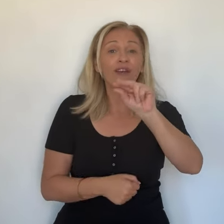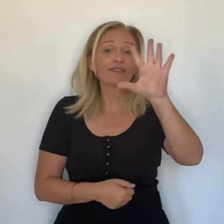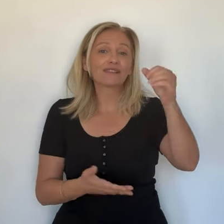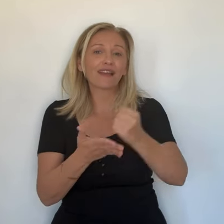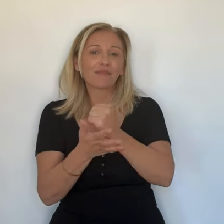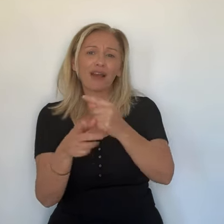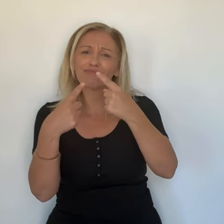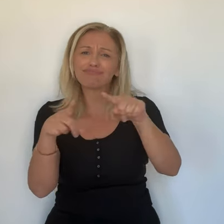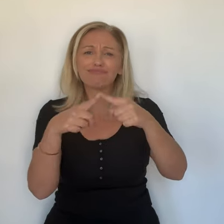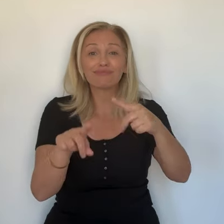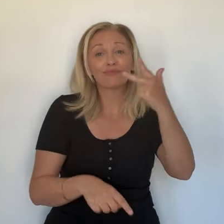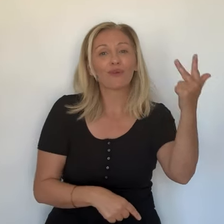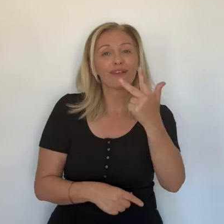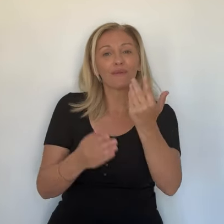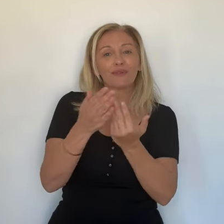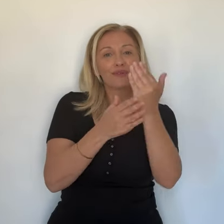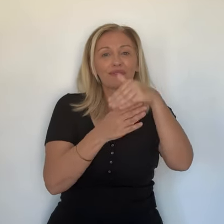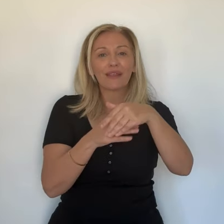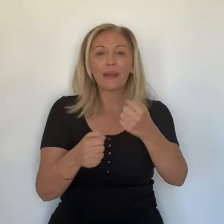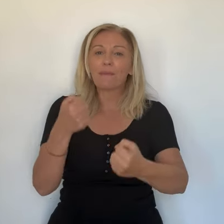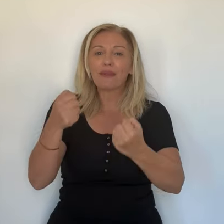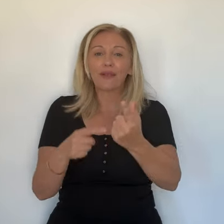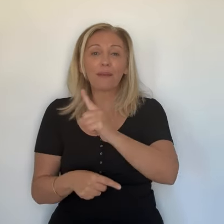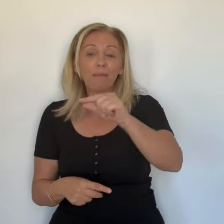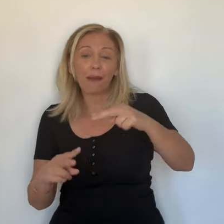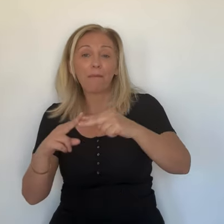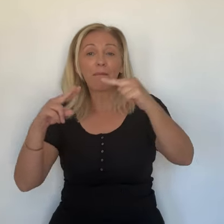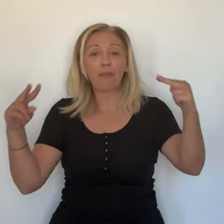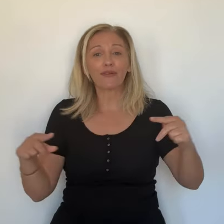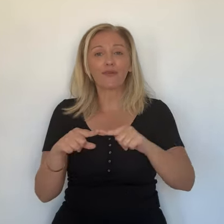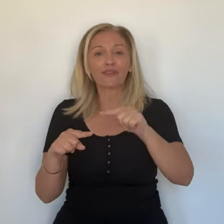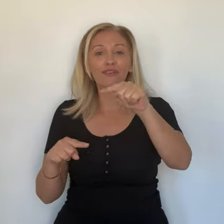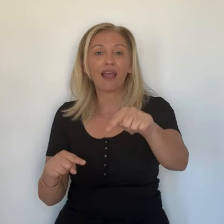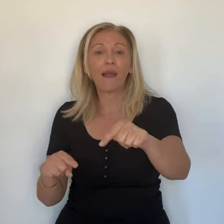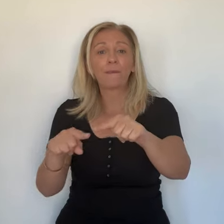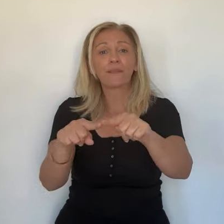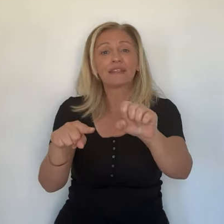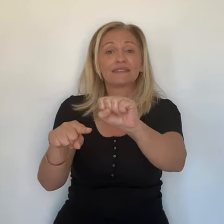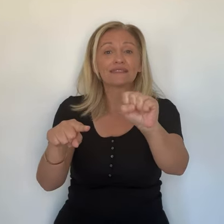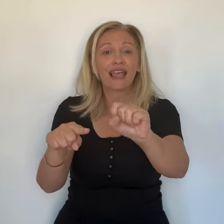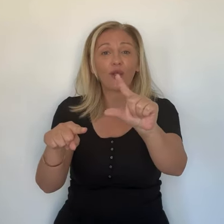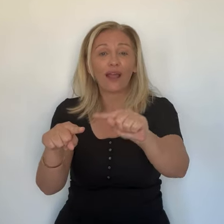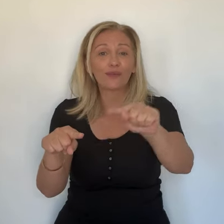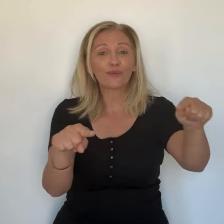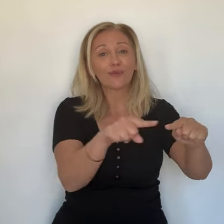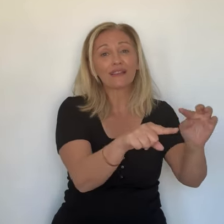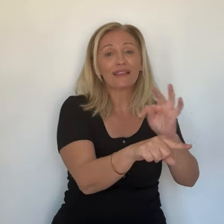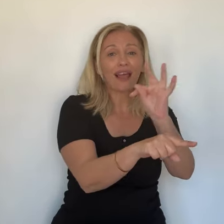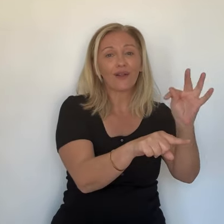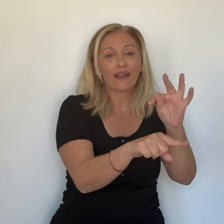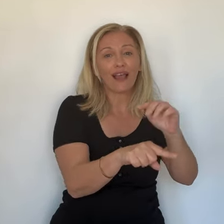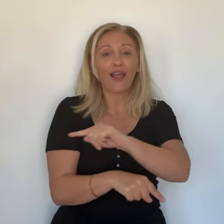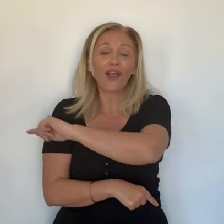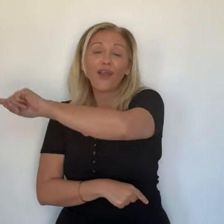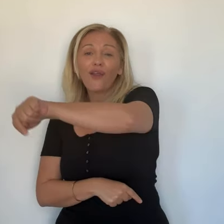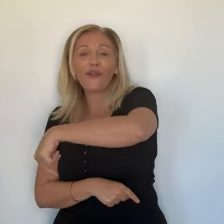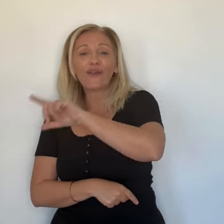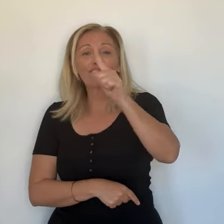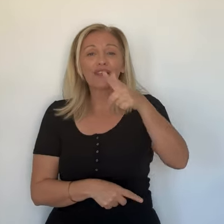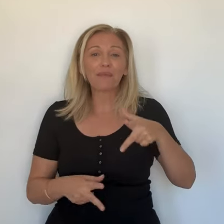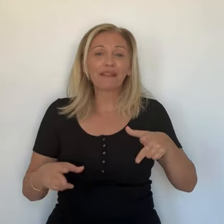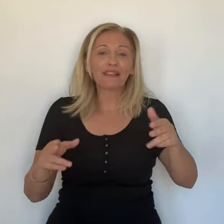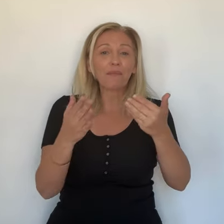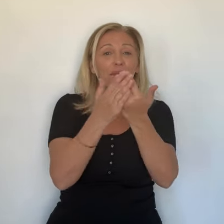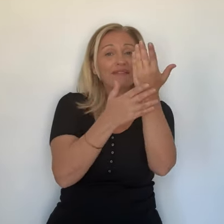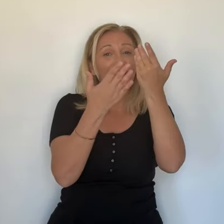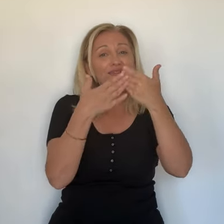plateau de 383 automobilistes au sein duquel figurent 35 marques. Pour cette troisième journée, les pilotes sont partis de Pont-et-Lecch à direction Saint